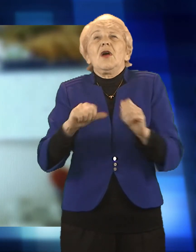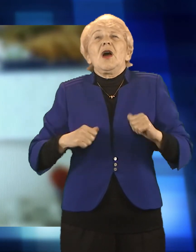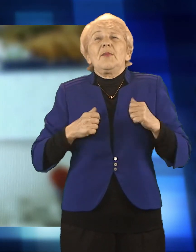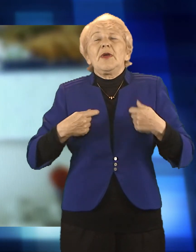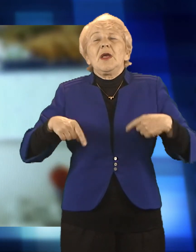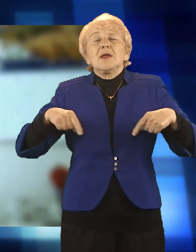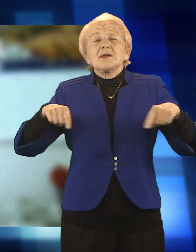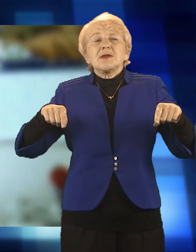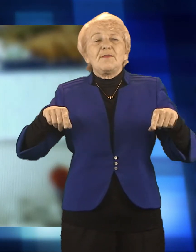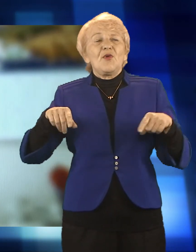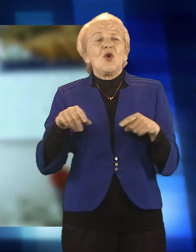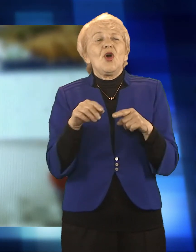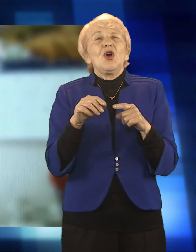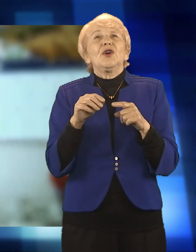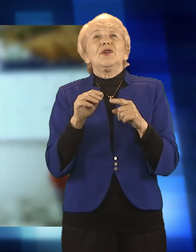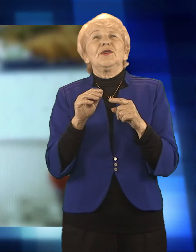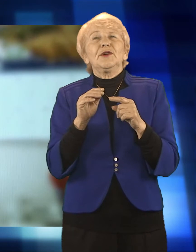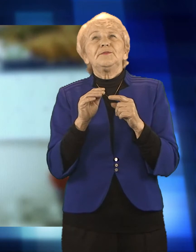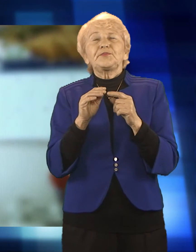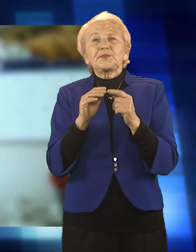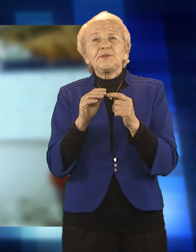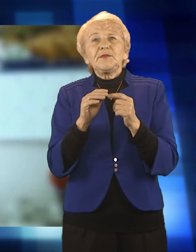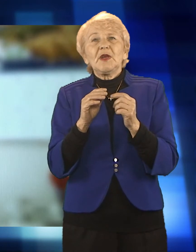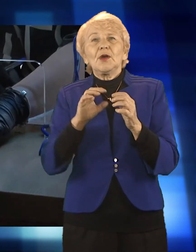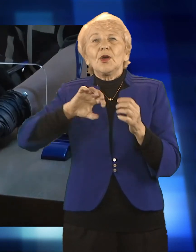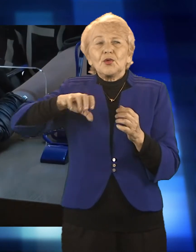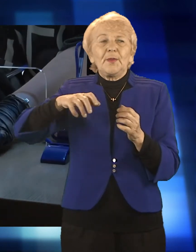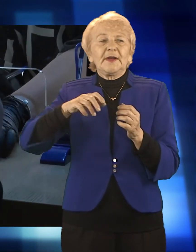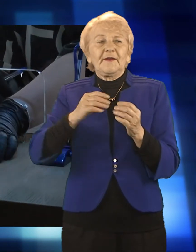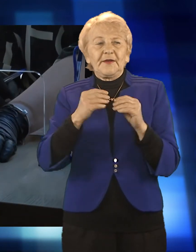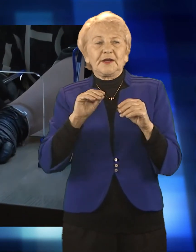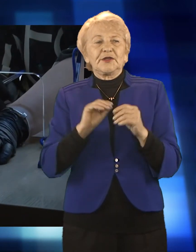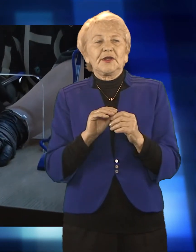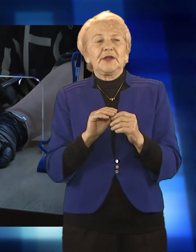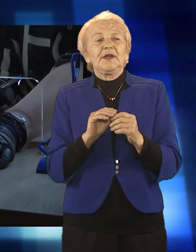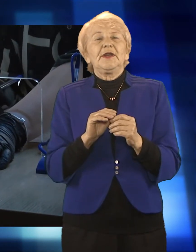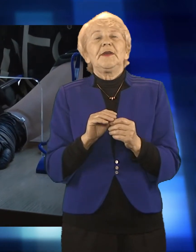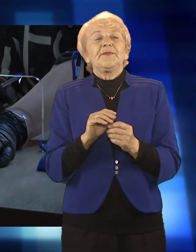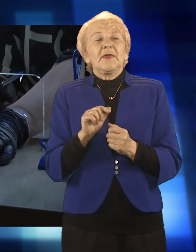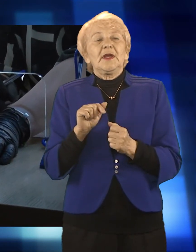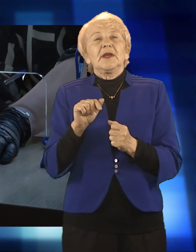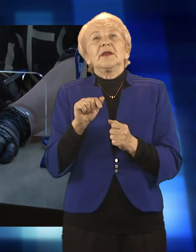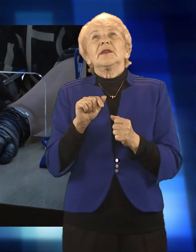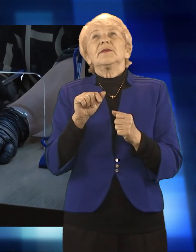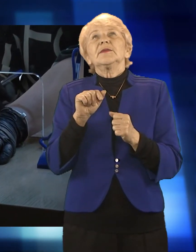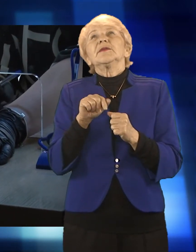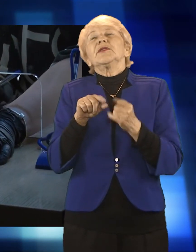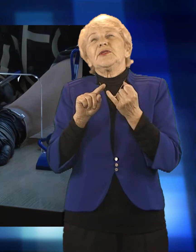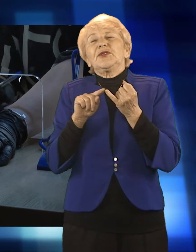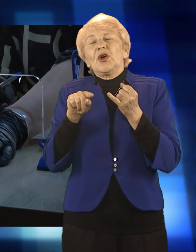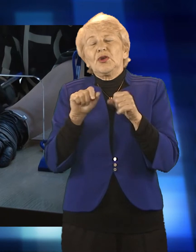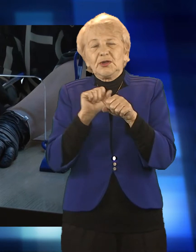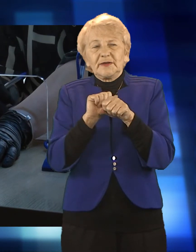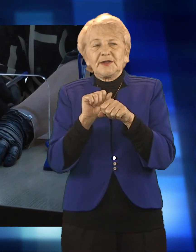ponawiamy naszą prośbę o zakładanie rachunków bankowych. Niestety wraz z nastaniem epidemii nie zniknęły pozostałe